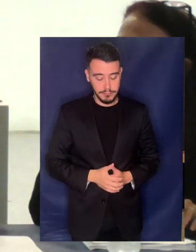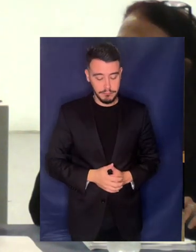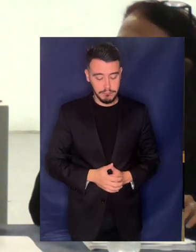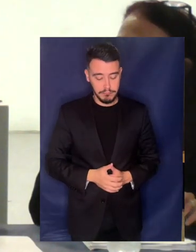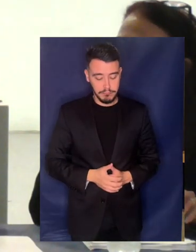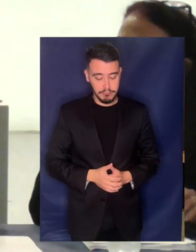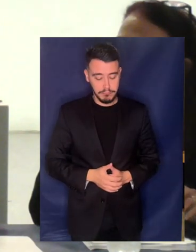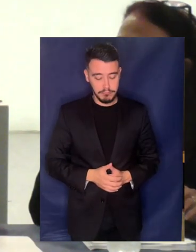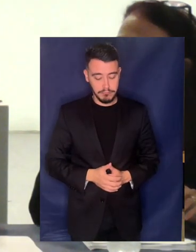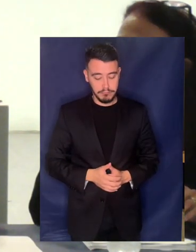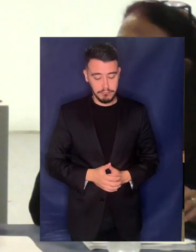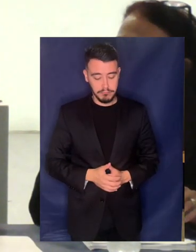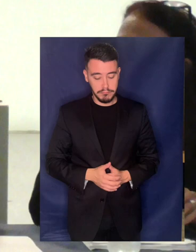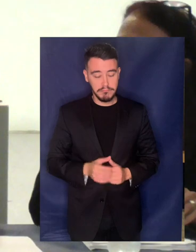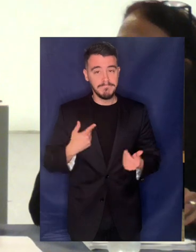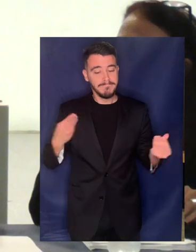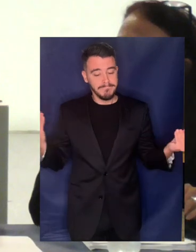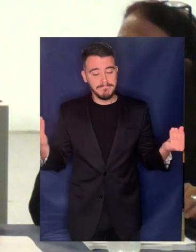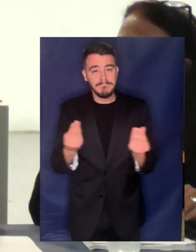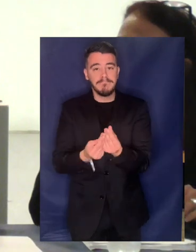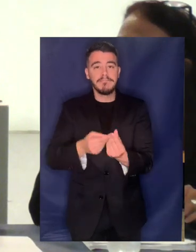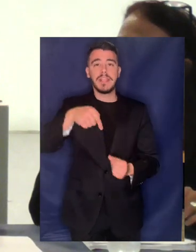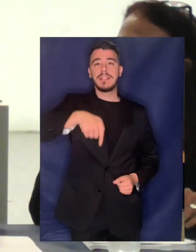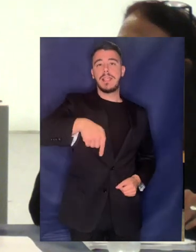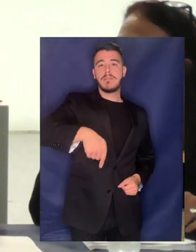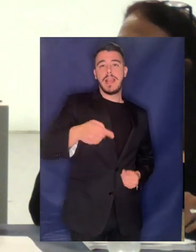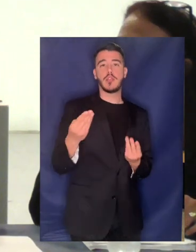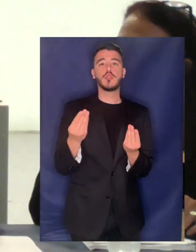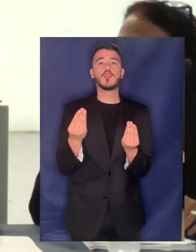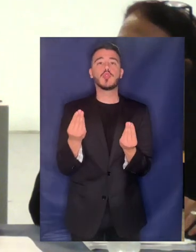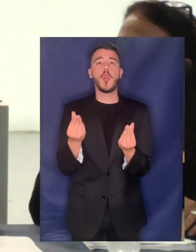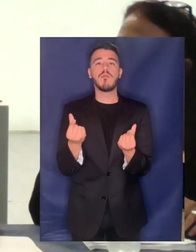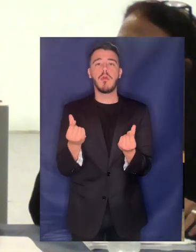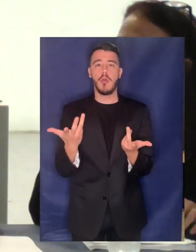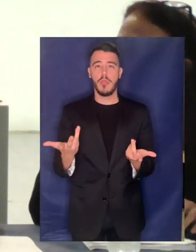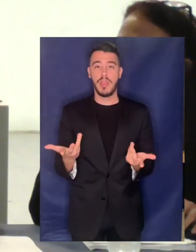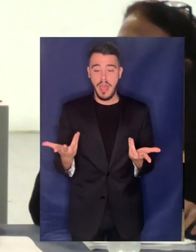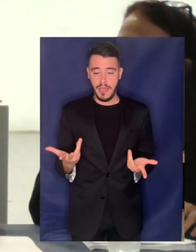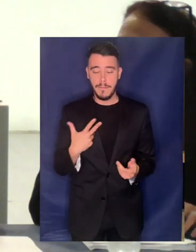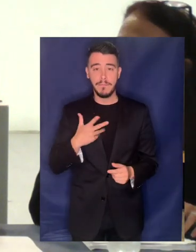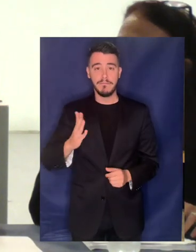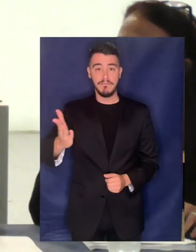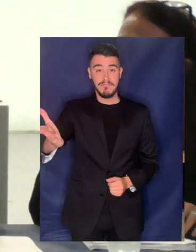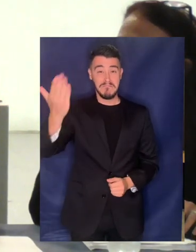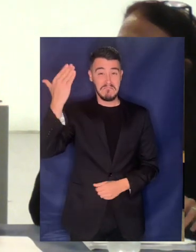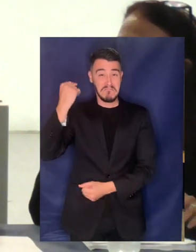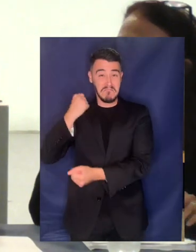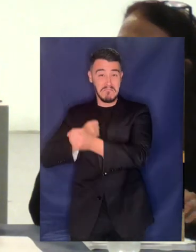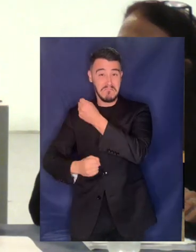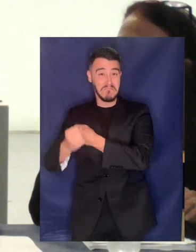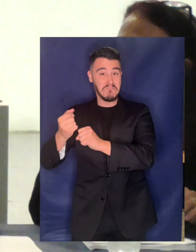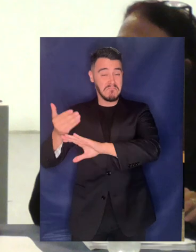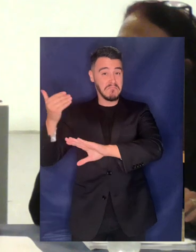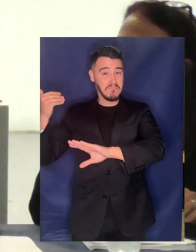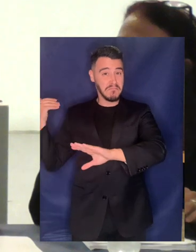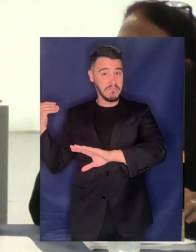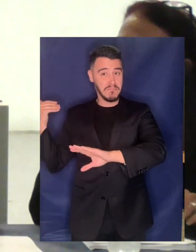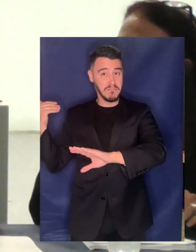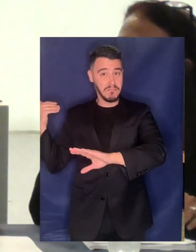λέμε σδίτ και έρχεται κατευθείαν στο μυαλό μας όλη η επιχείρηση που στήθηκε το περασμένο διάστημα για το